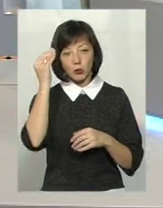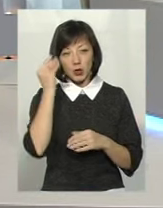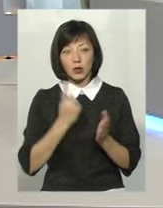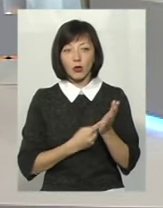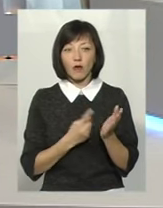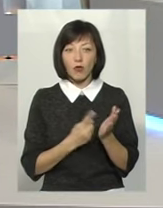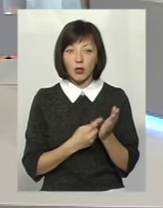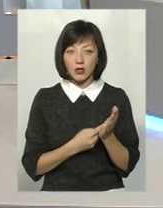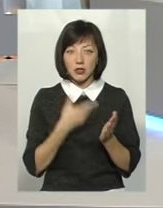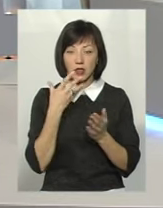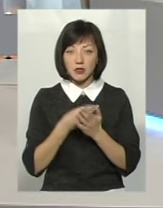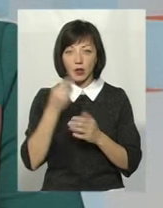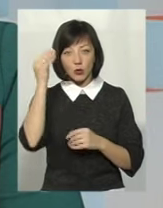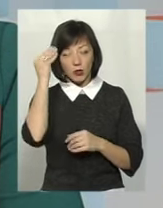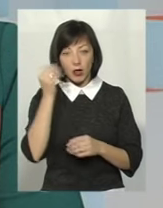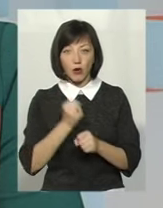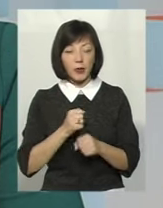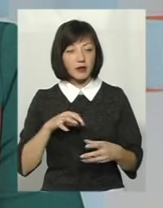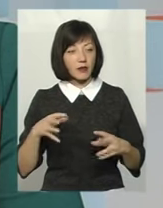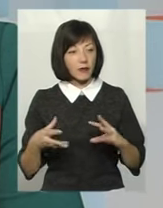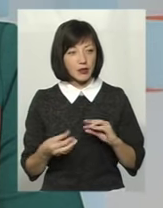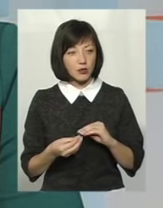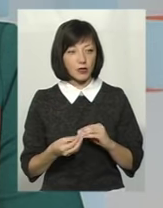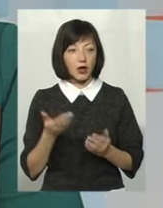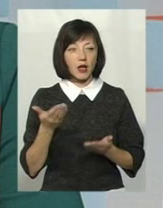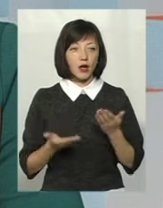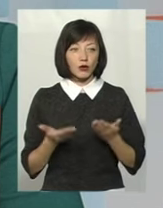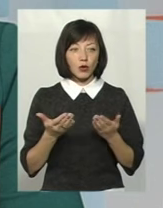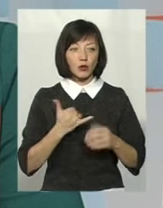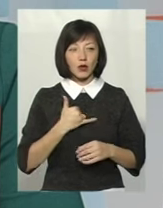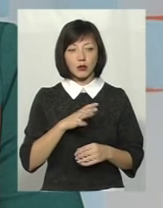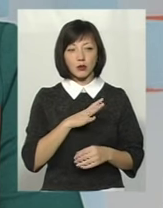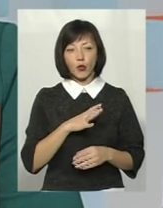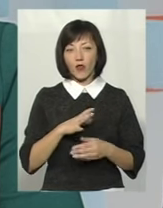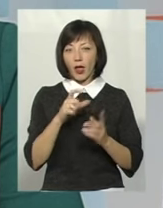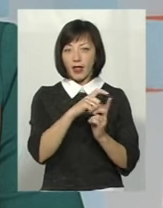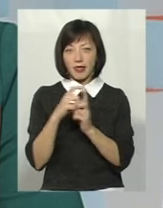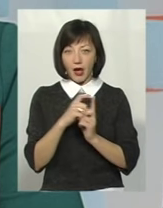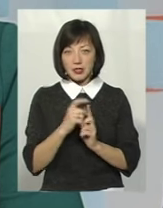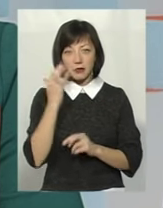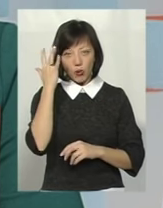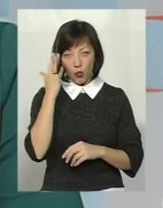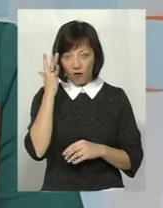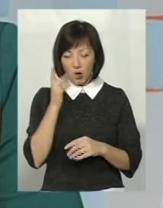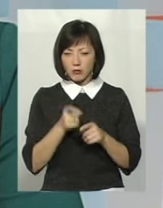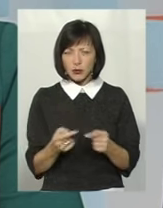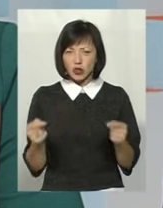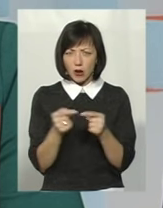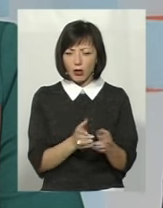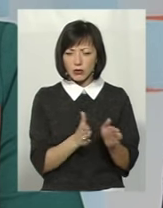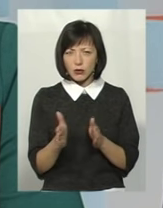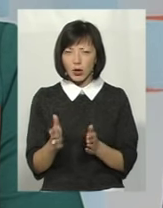доказувати свої думки і робити висновки. Якщо у нас був текст міркування, вводився у третьому класі, там є чітка структура.